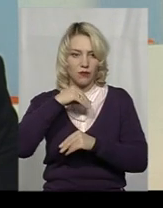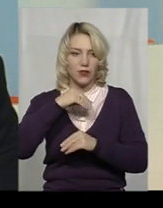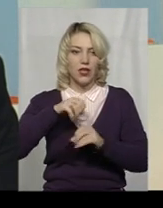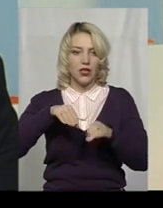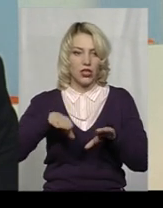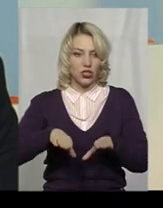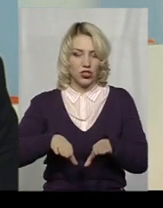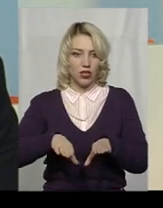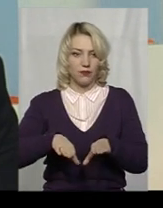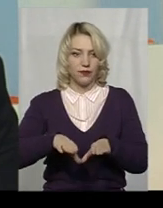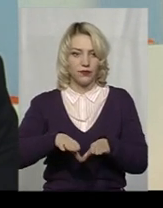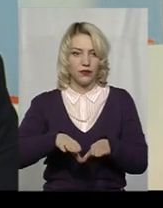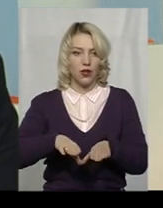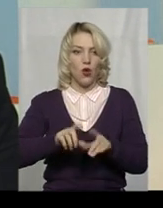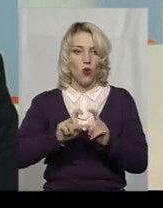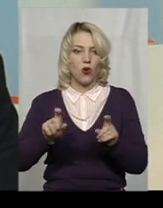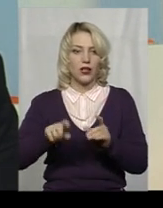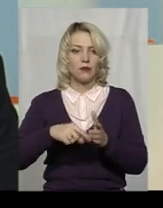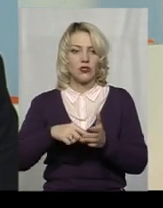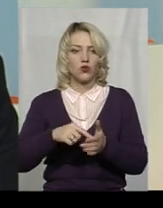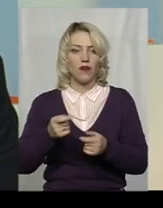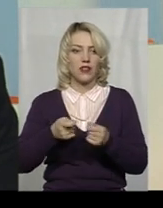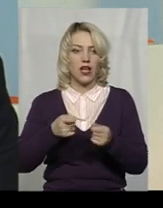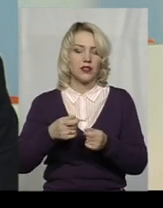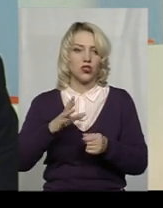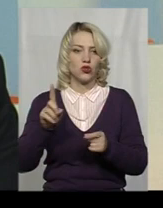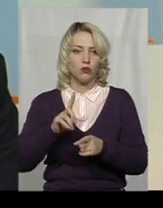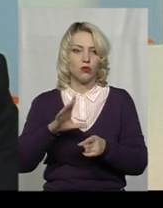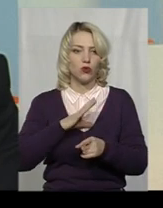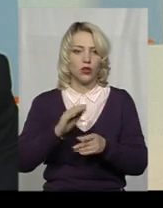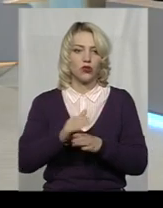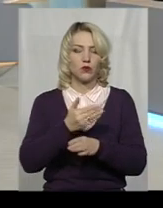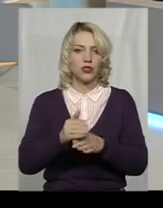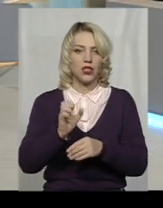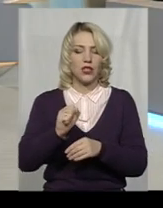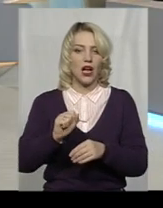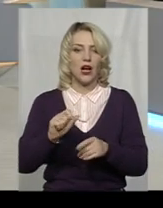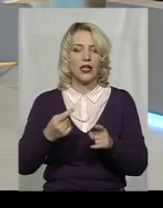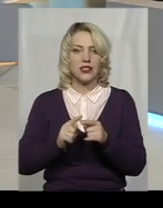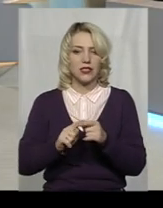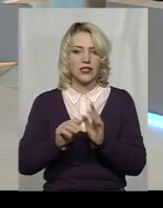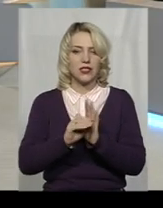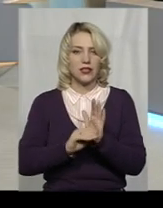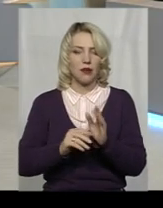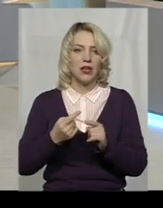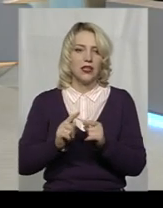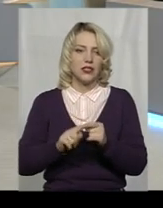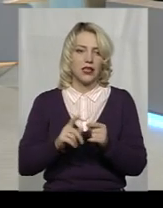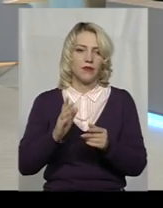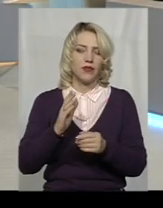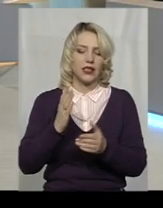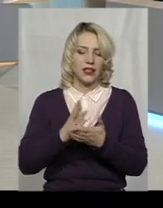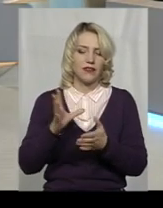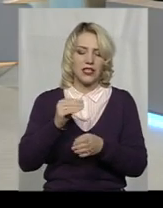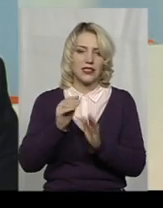рішенням органів міської влади, щоб вони були розподілені. А акцепторна система – я власне кажучи, ті всі статті